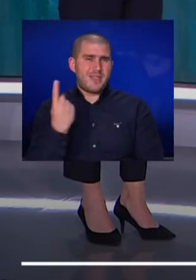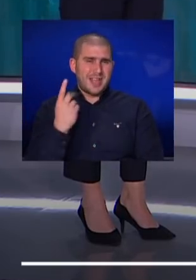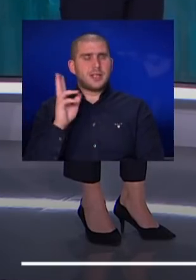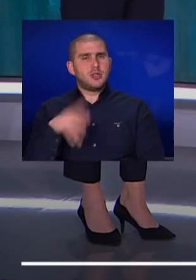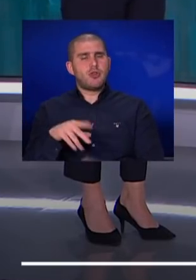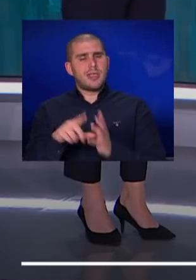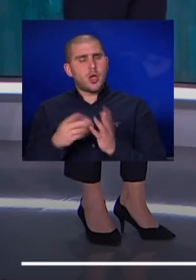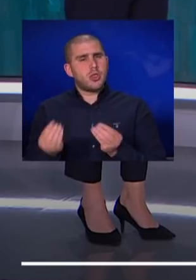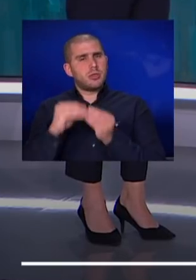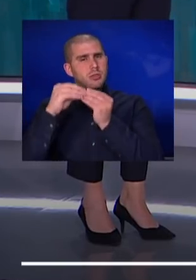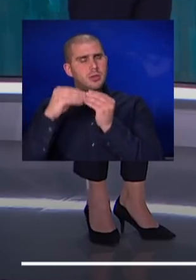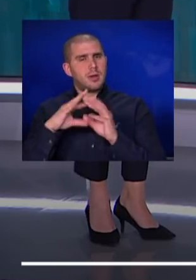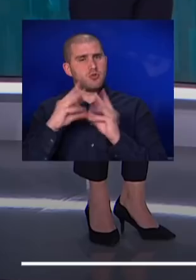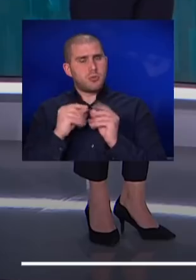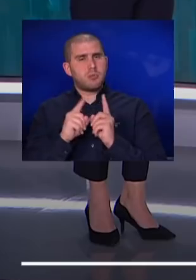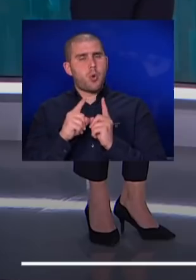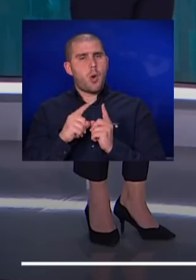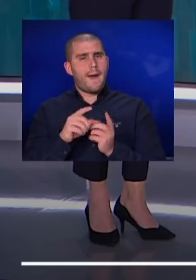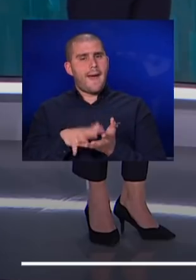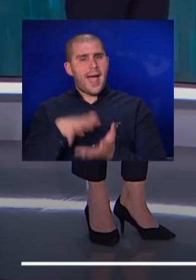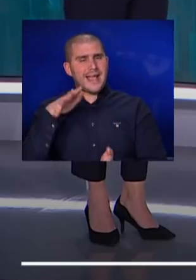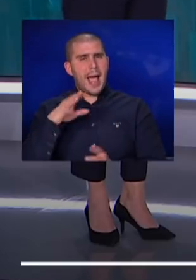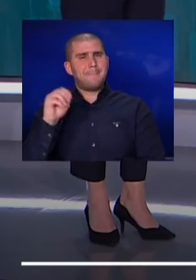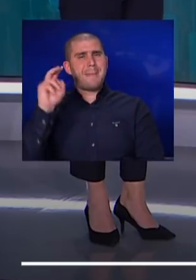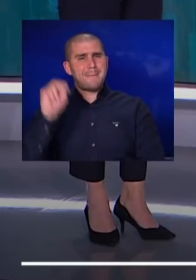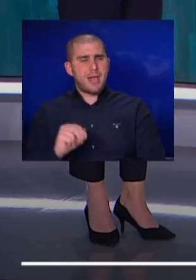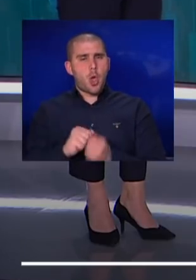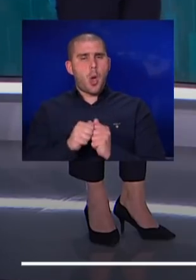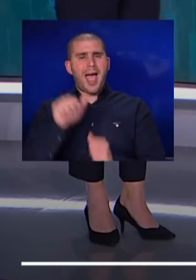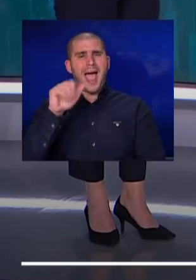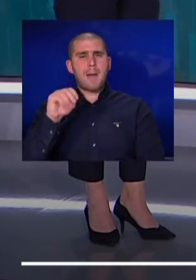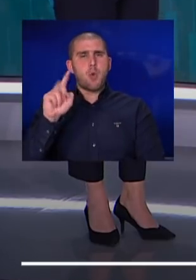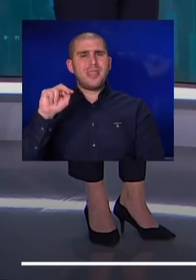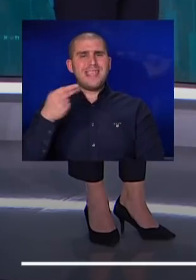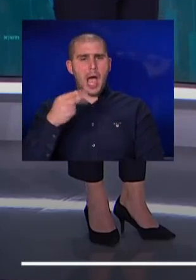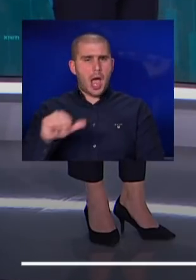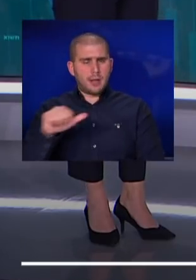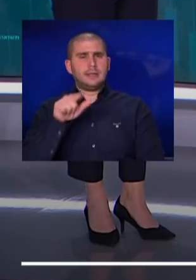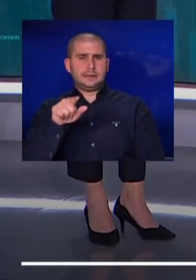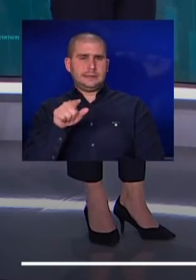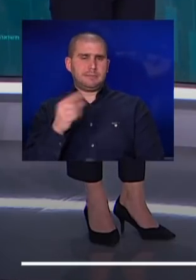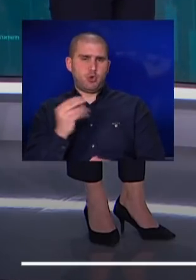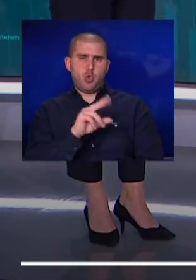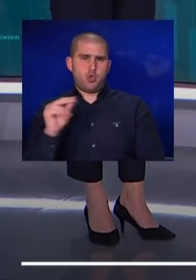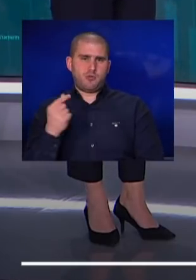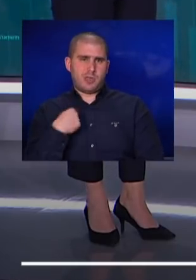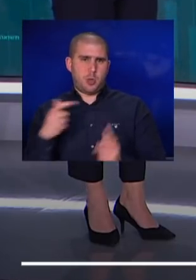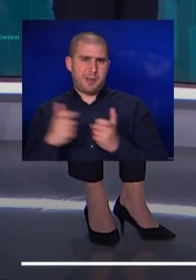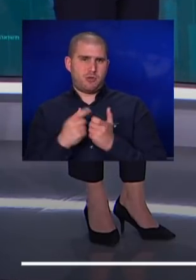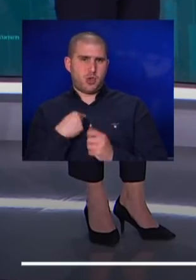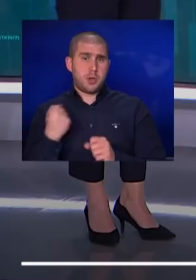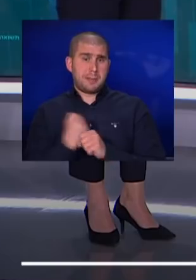משלימות כמו טכנולוגיות אגירה במימן ואגירה באמוניה וזו זירה לדוגמה שאנחנו בג'נסל מתעסקים בזה